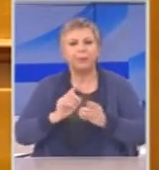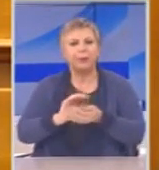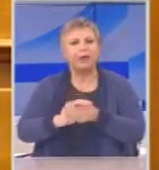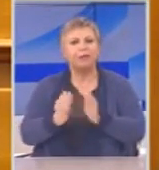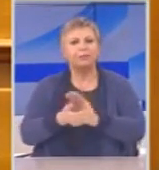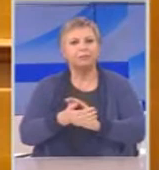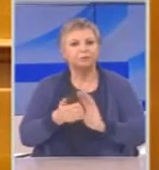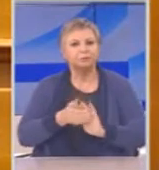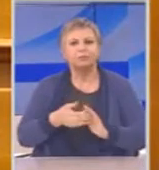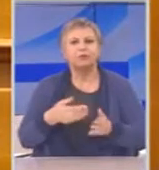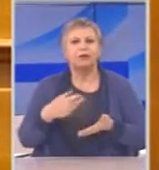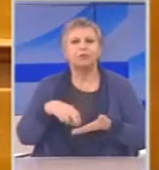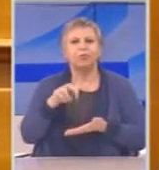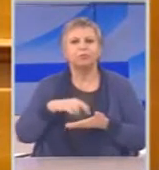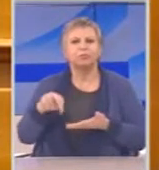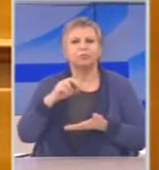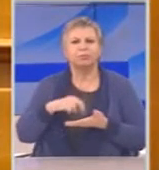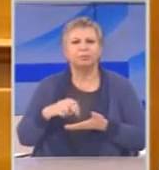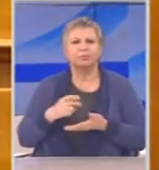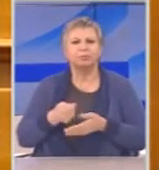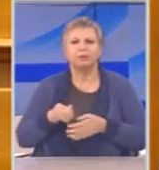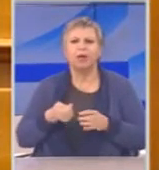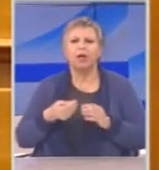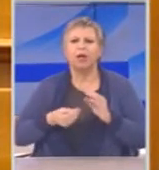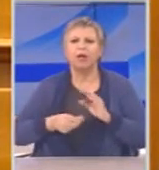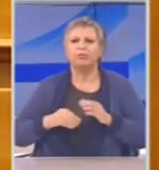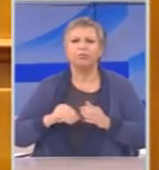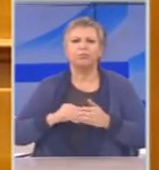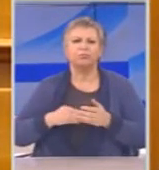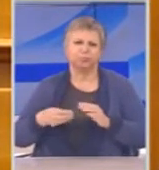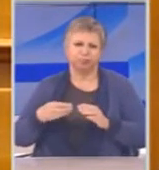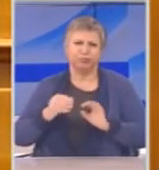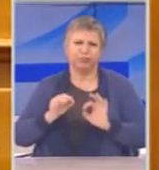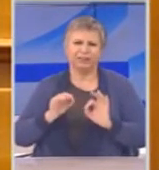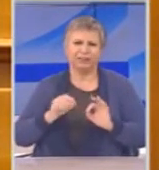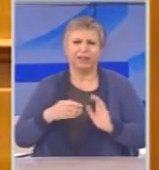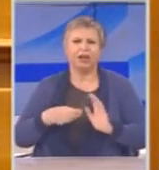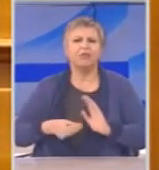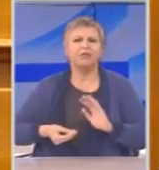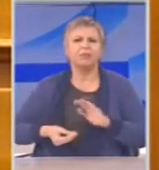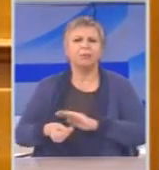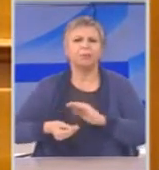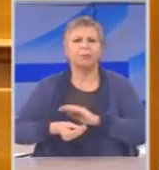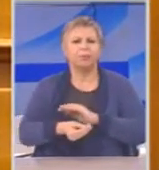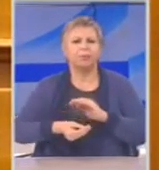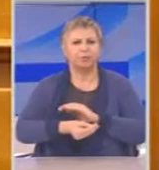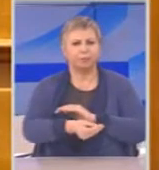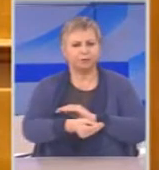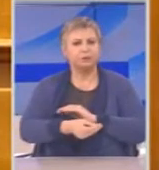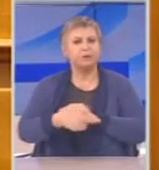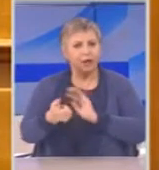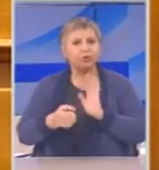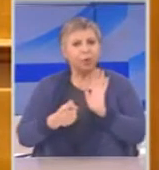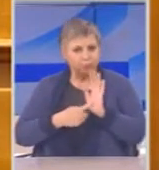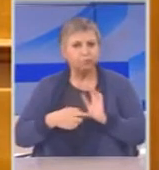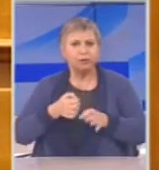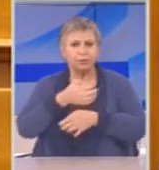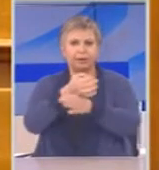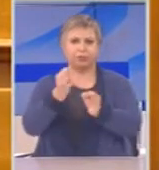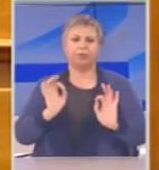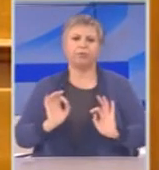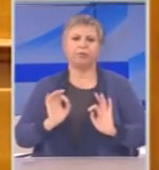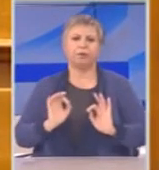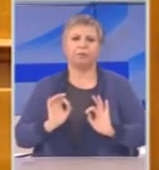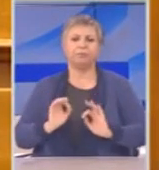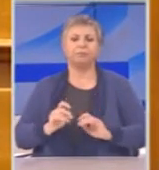στοιχείο. Αυτό είναι αυτό που θα ήθελα να επισημάνω. Και το λέω αυτό, γιατί θα σου πω κάτι καταρχήν, το